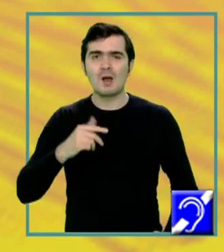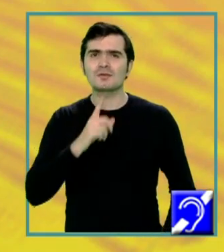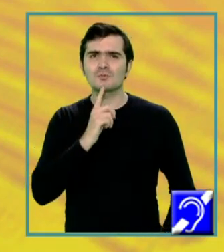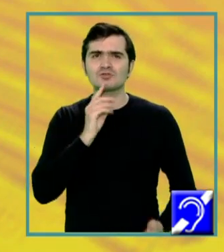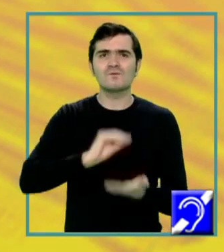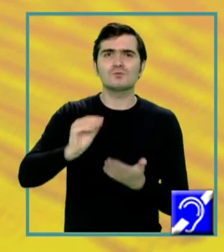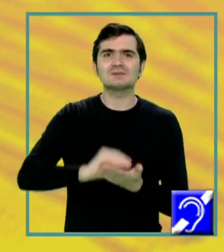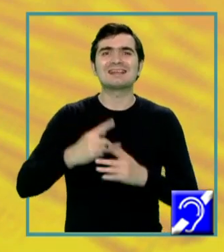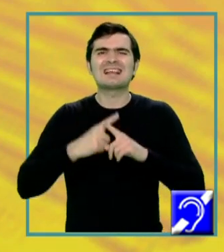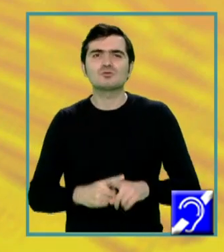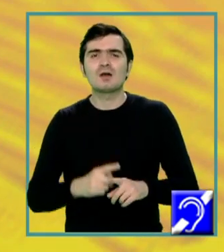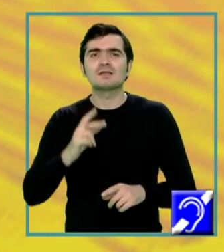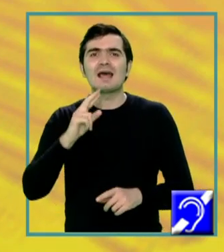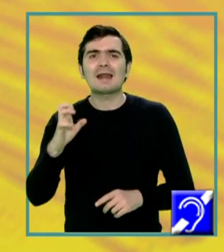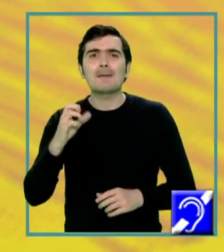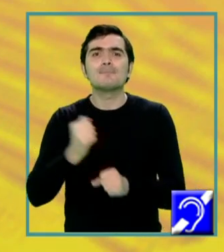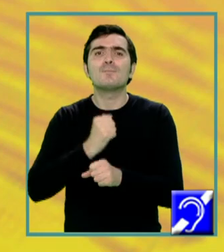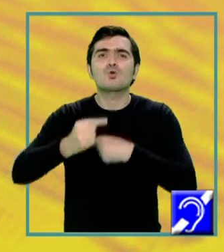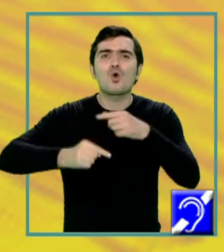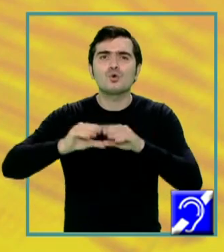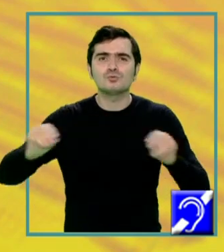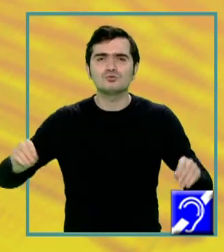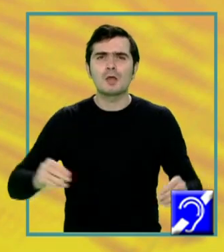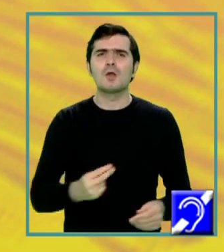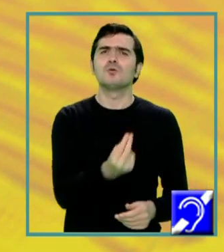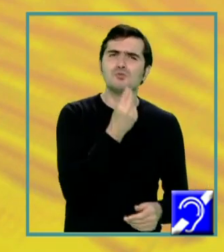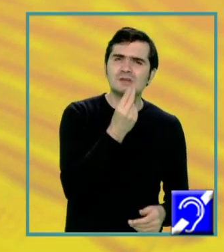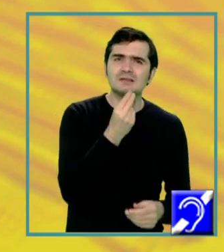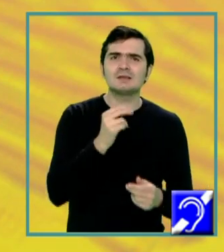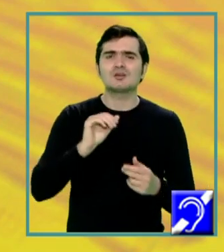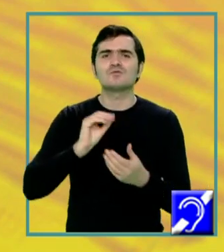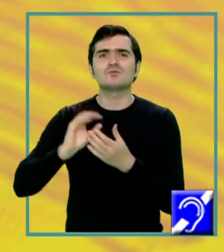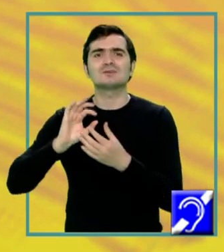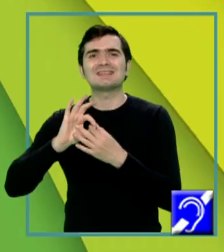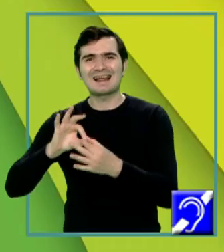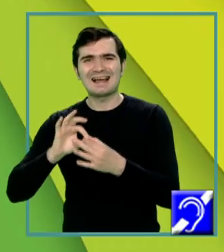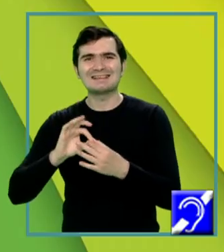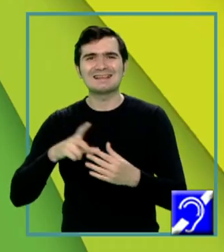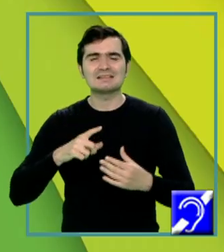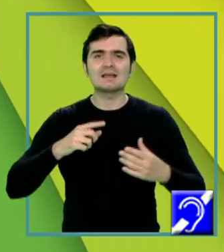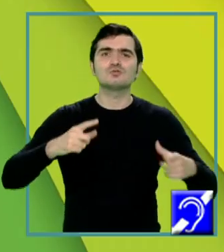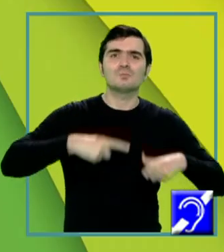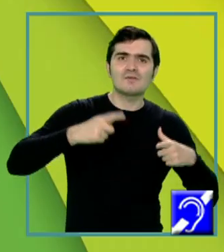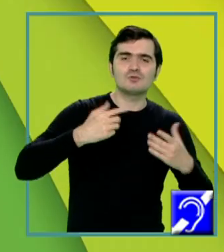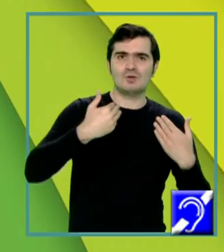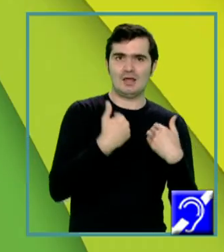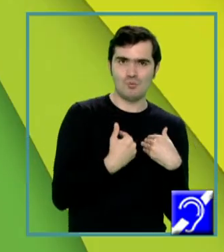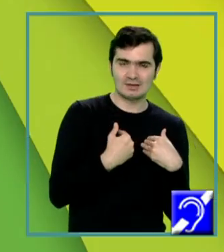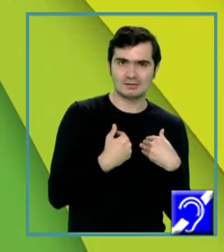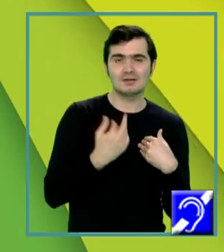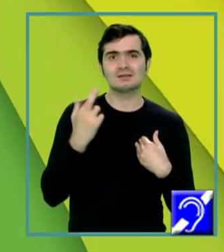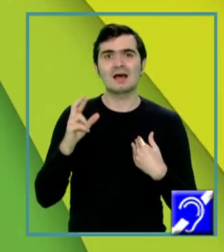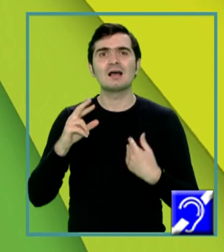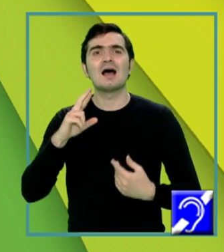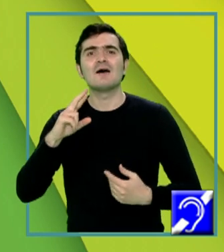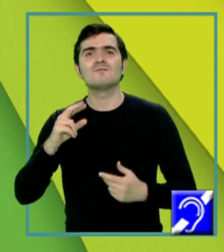Dacă nutriția și relația asigură supraviețuirea noastră ca indivizi, reproducerea asigură supraviețuirea